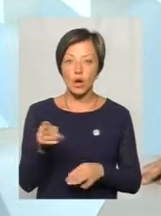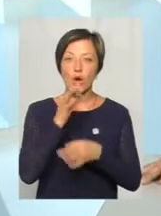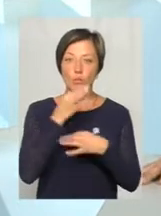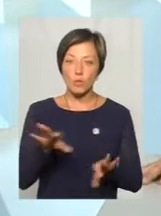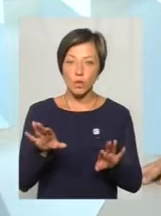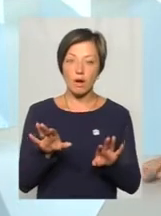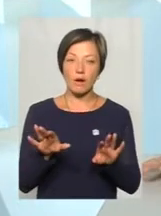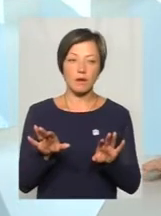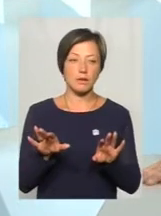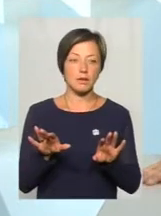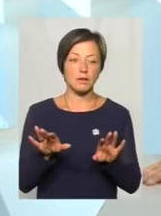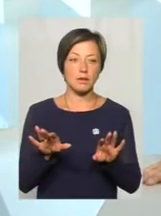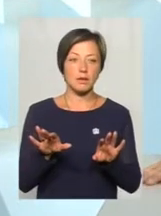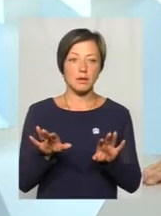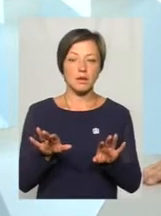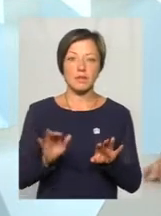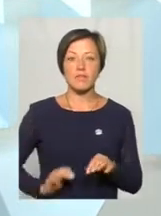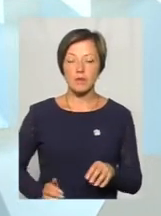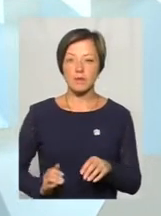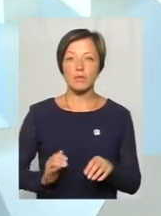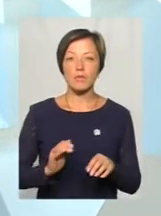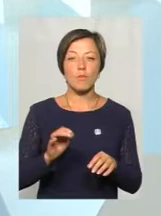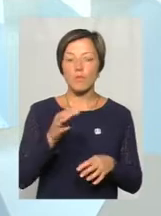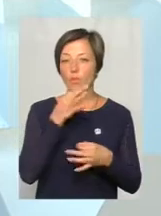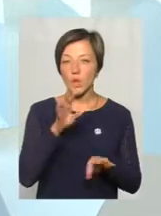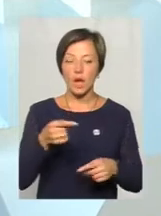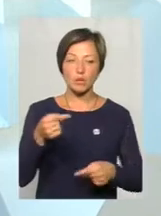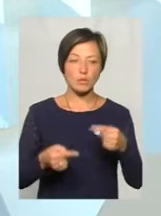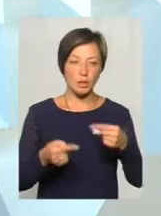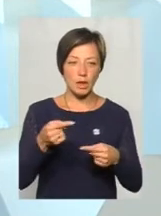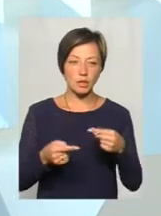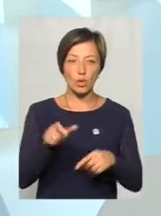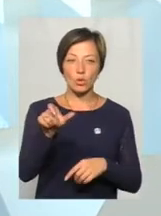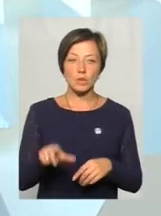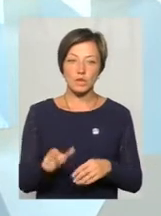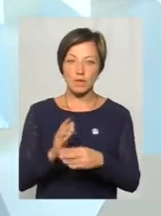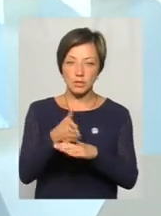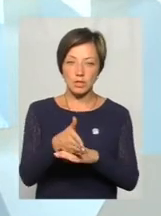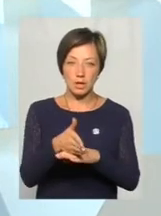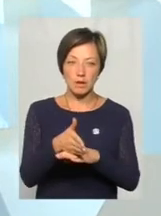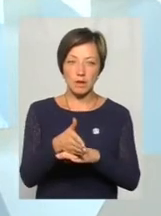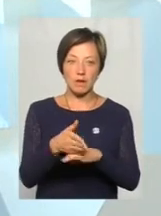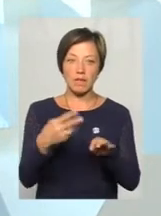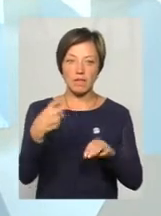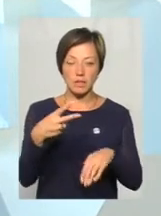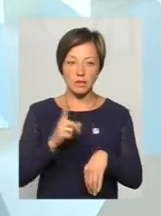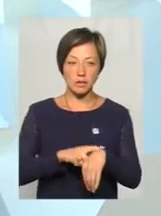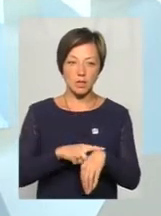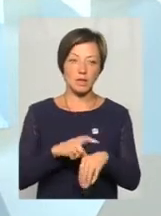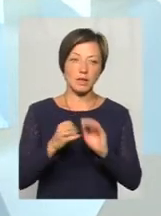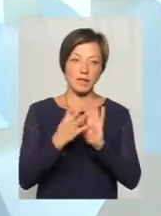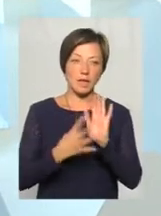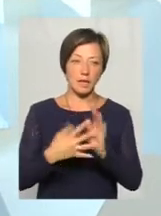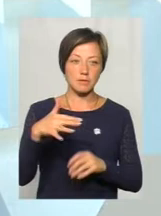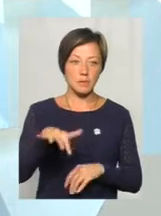Будь-яка, до речі, ми вже про це сказали перевізника, будь-яка суперечка, наприклад, людина війшла в неї 20-та година чи 19